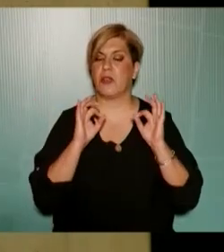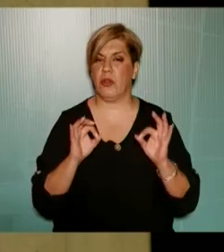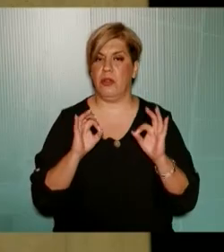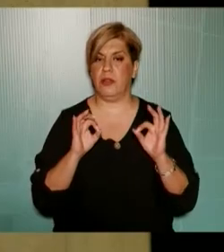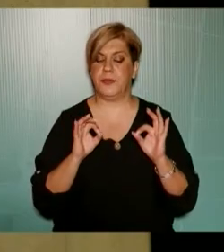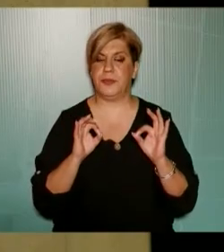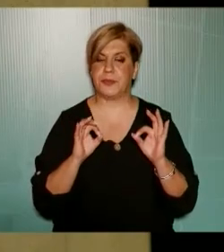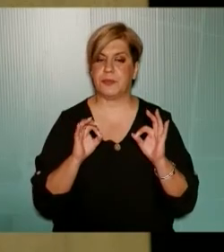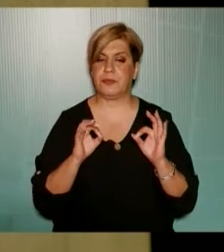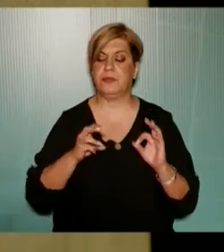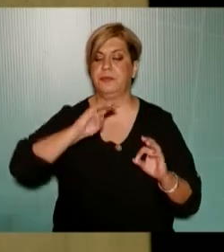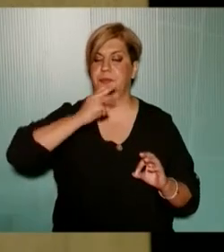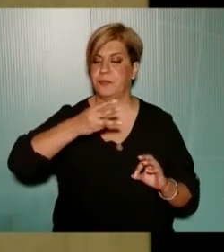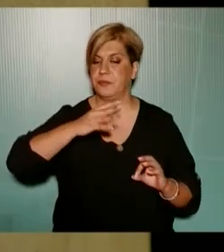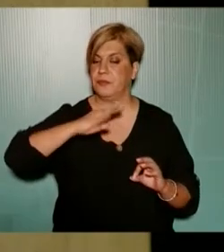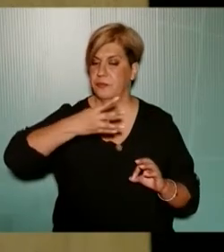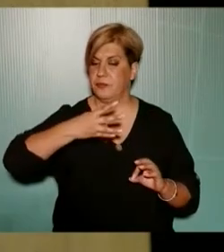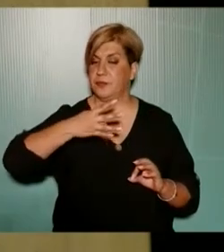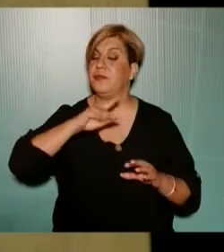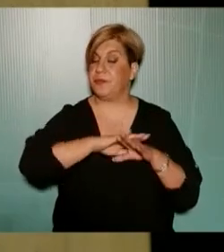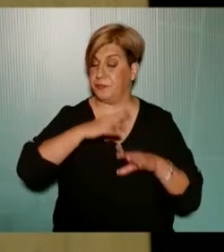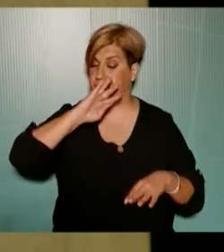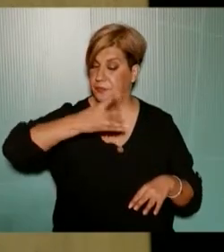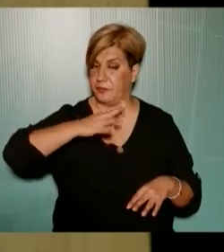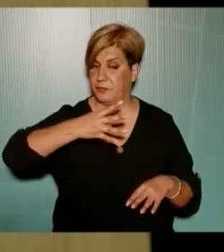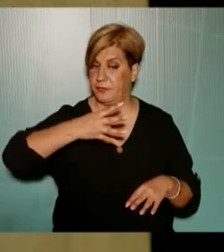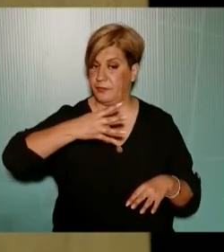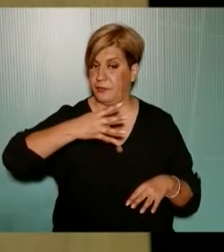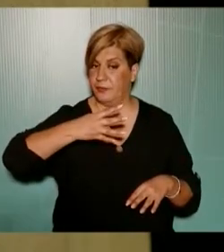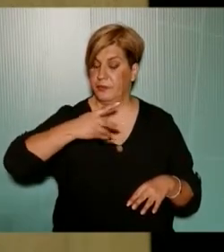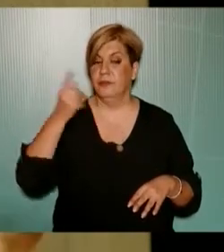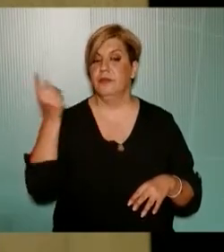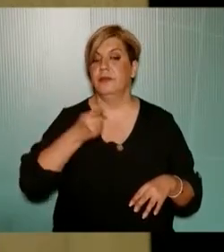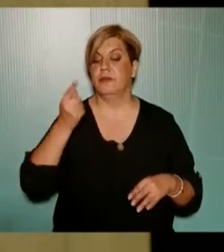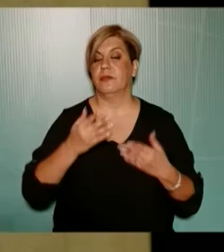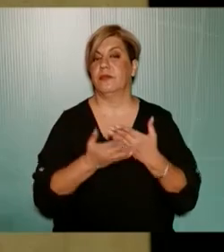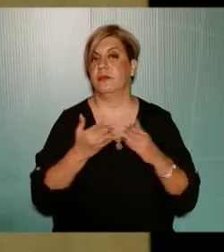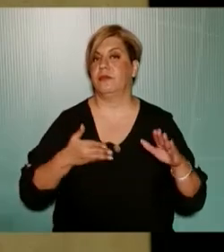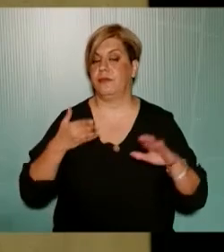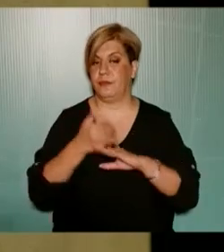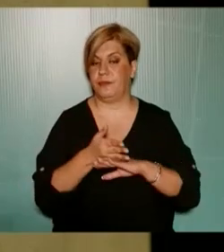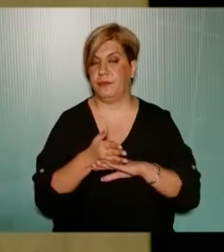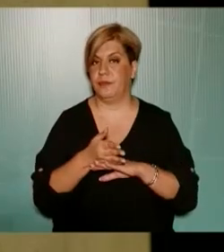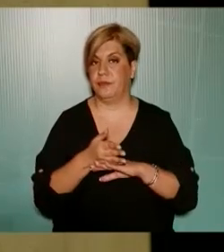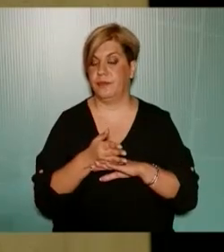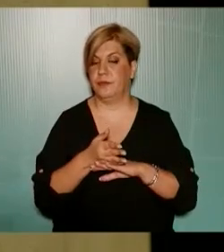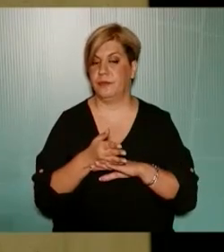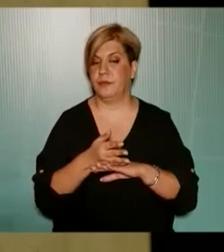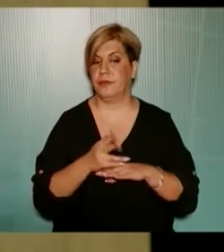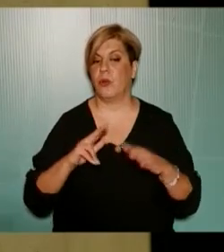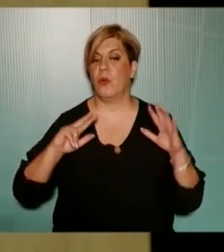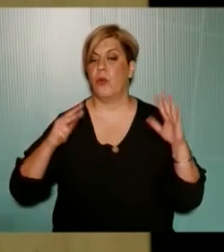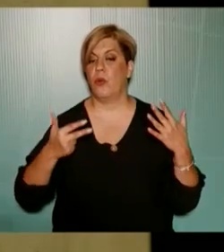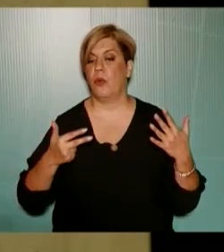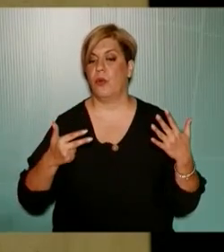είναι τρίτη, τέταρτη μάλλον τέταρτης ποσοστό επισκεπτών προσέλευσης όγδοη